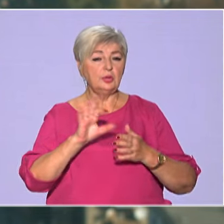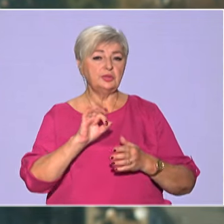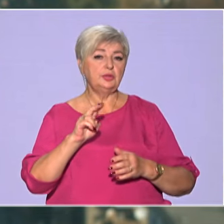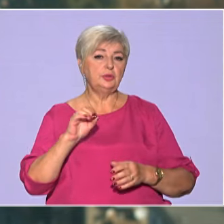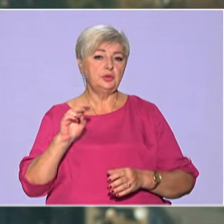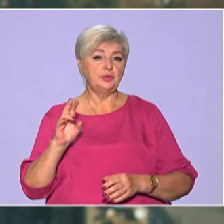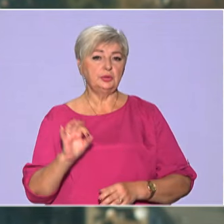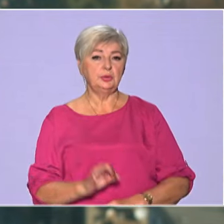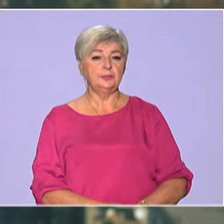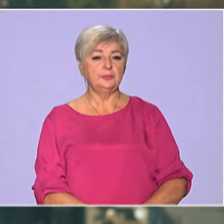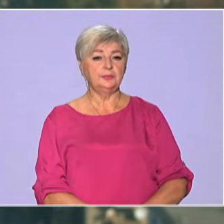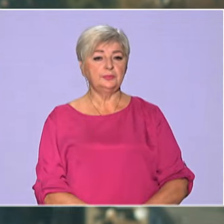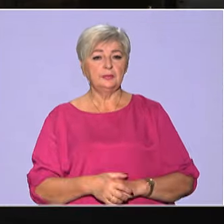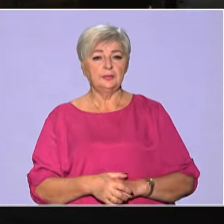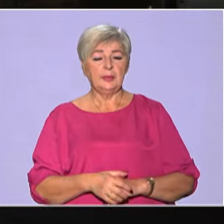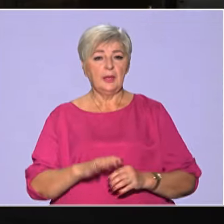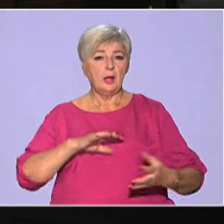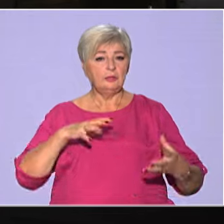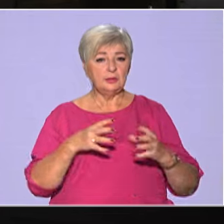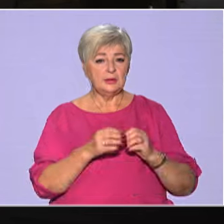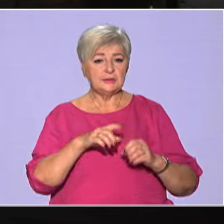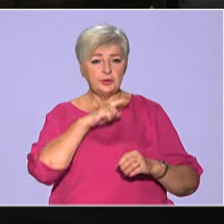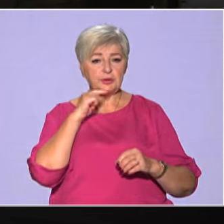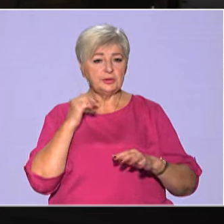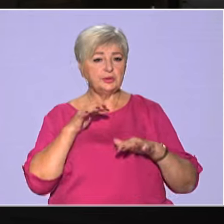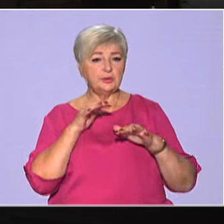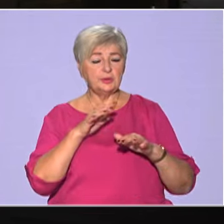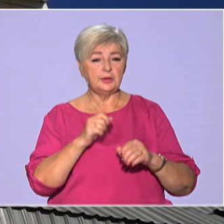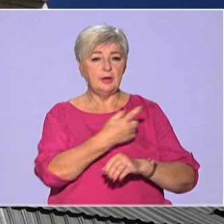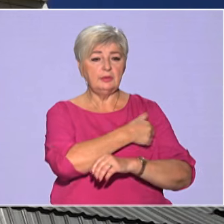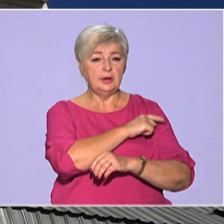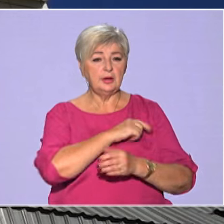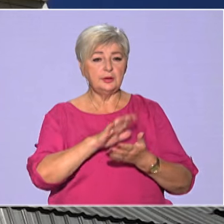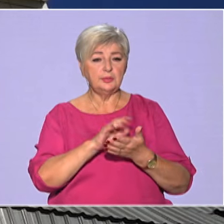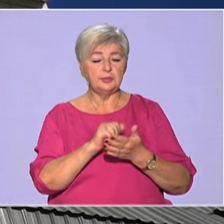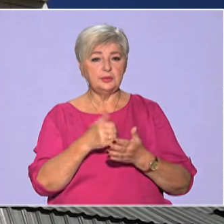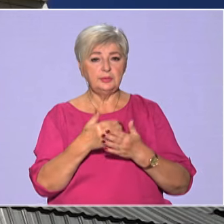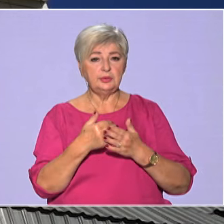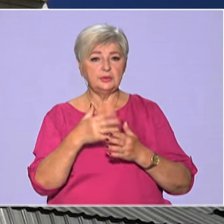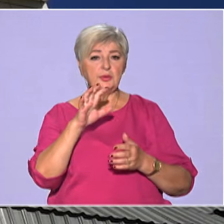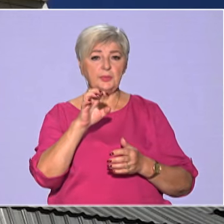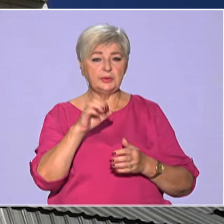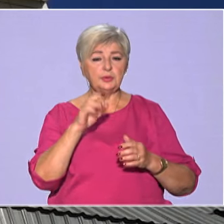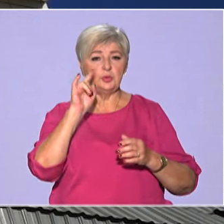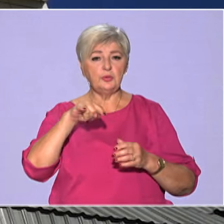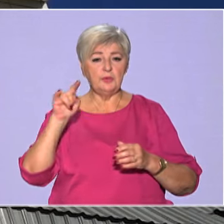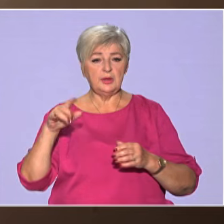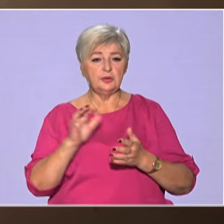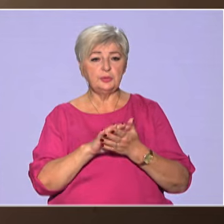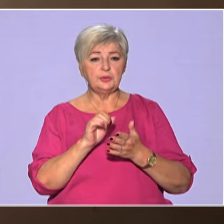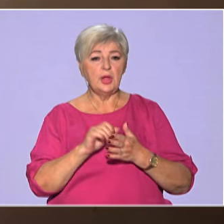Доніченко. Внаслідок російської атаки в лікарні пошкоджено близько 500 вікон. Пошкоджено